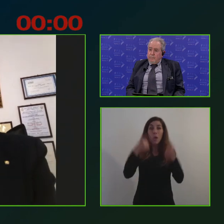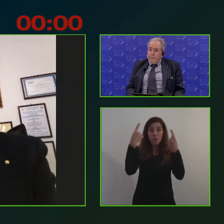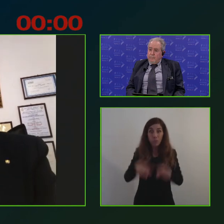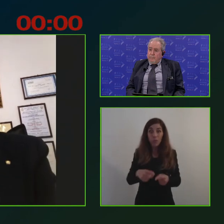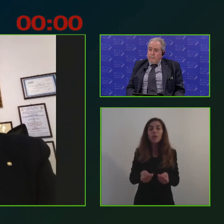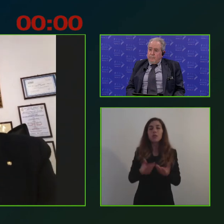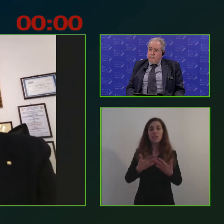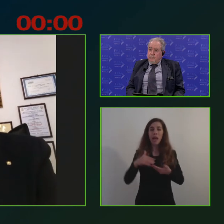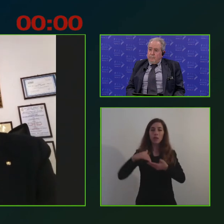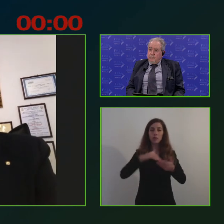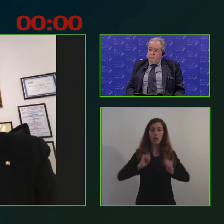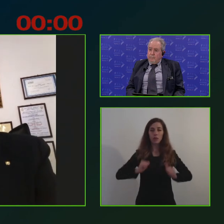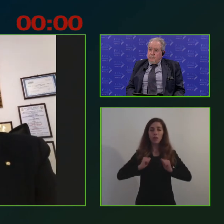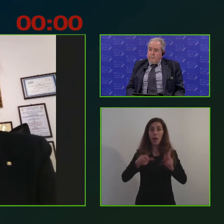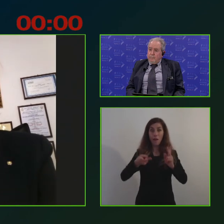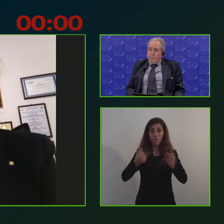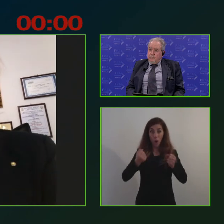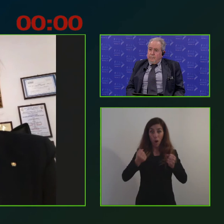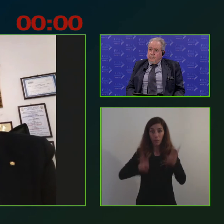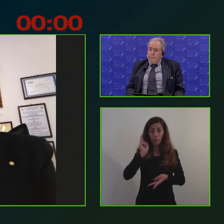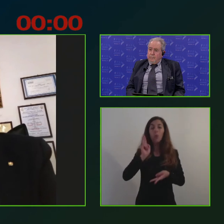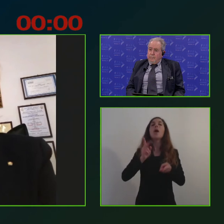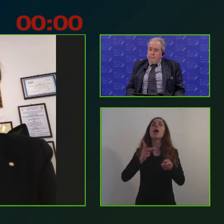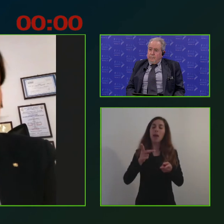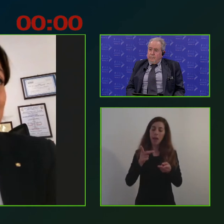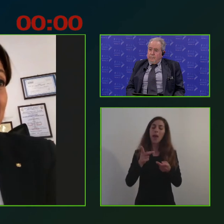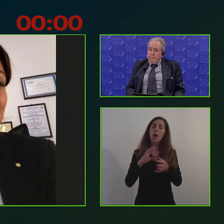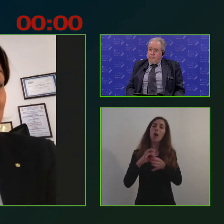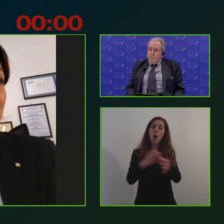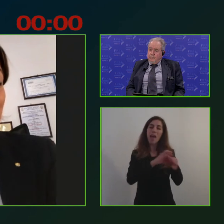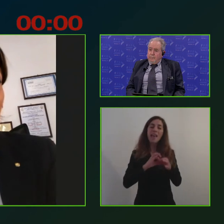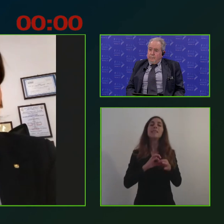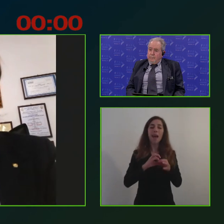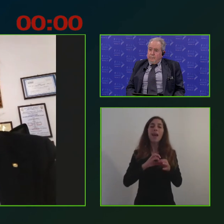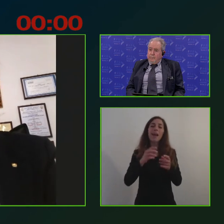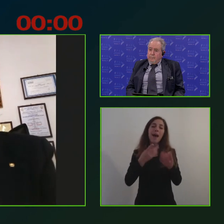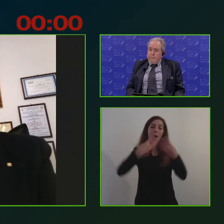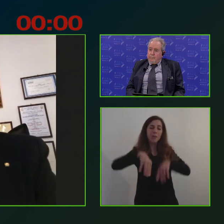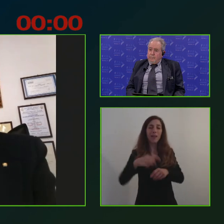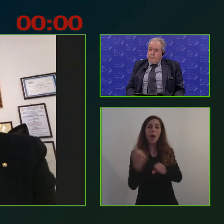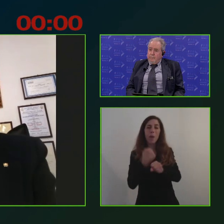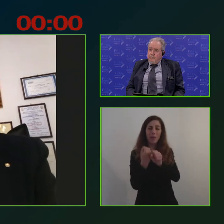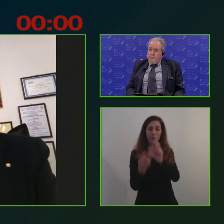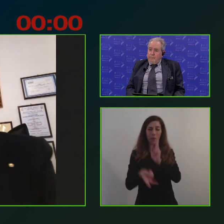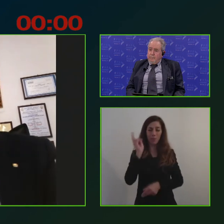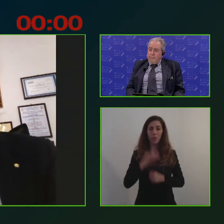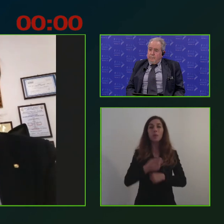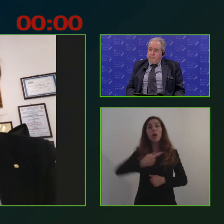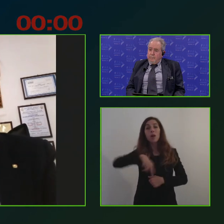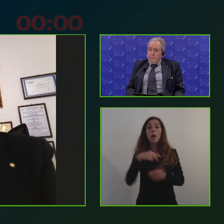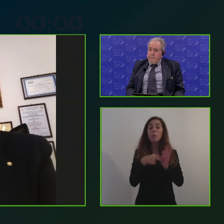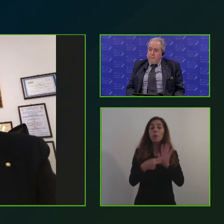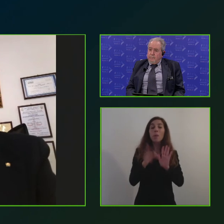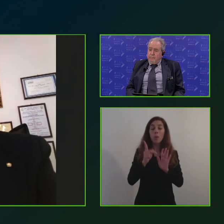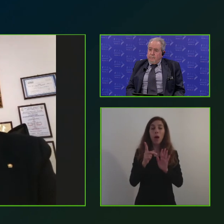e sicuramente più verosa. Uno dei problemi chiaramente abbiamo quella delle istituzioni, istituzioni che da un